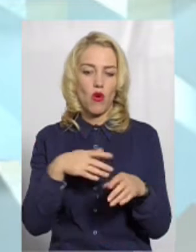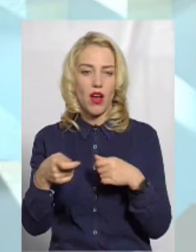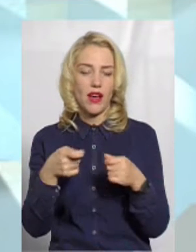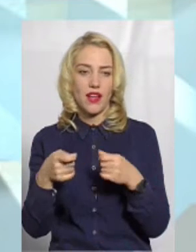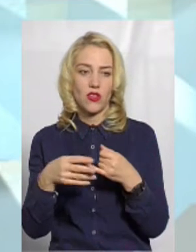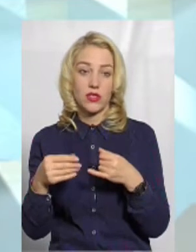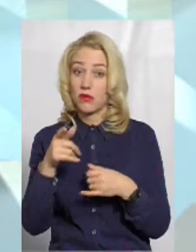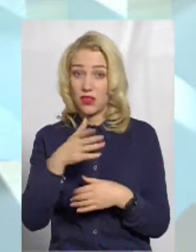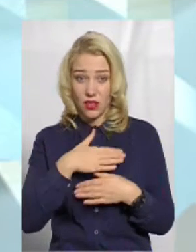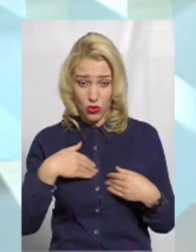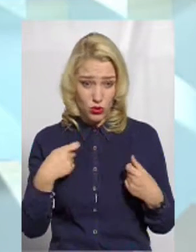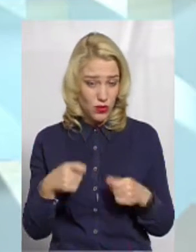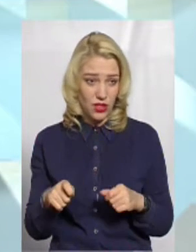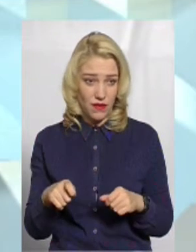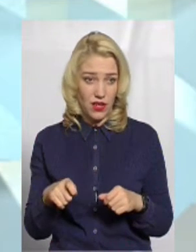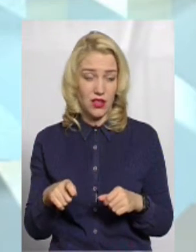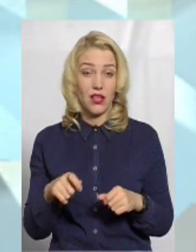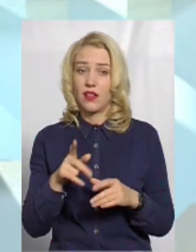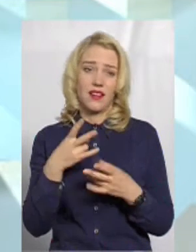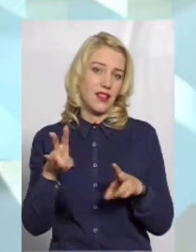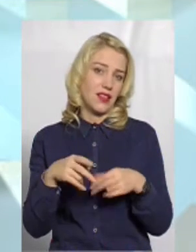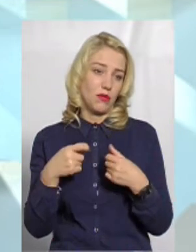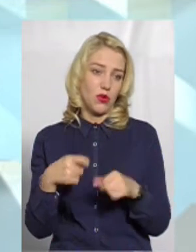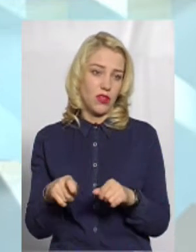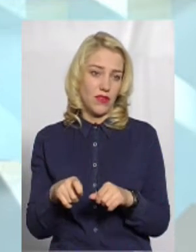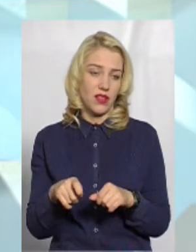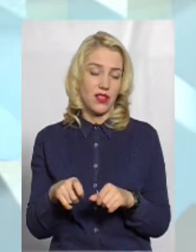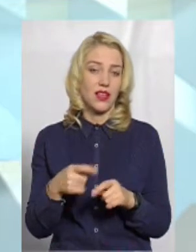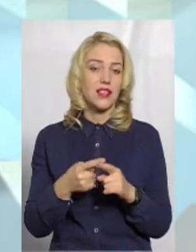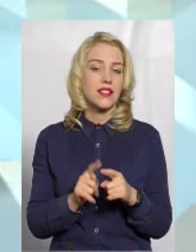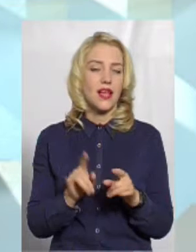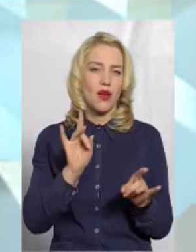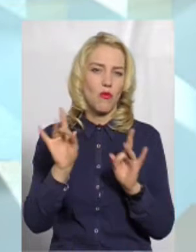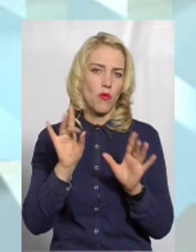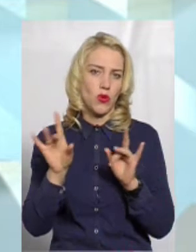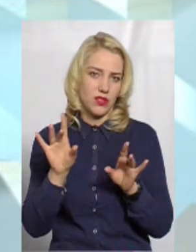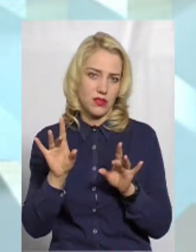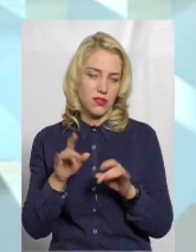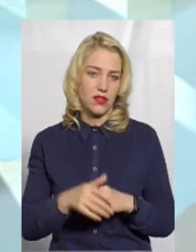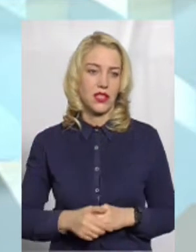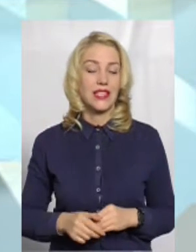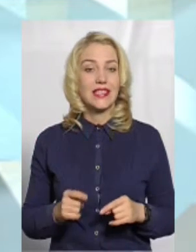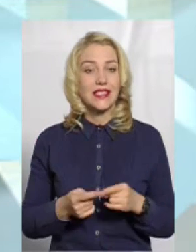ти не хочеш продавати, не продавай. Це популістська формула.